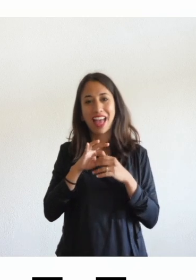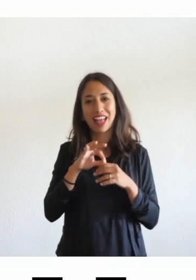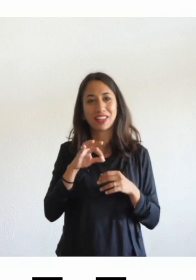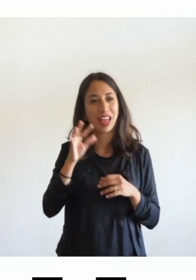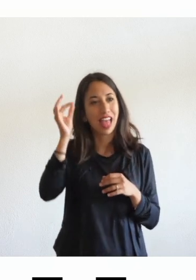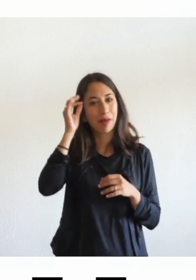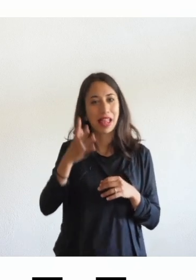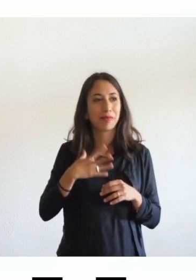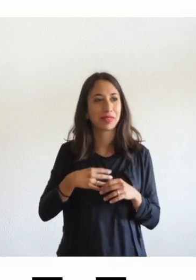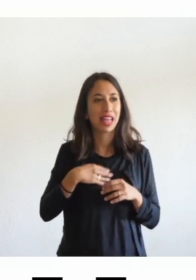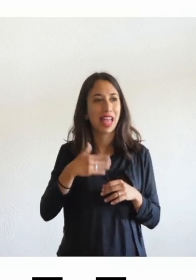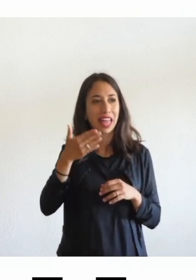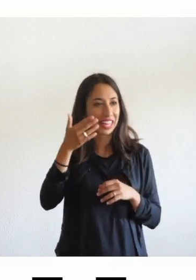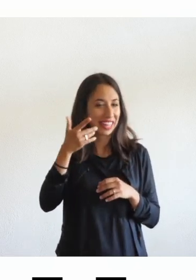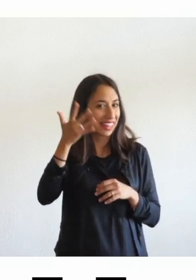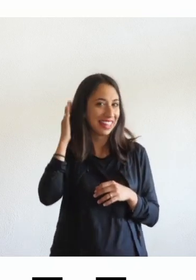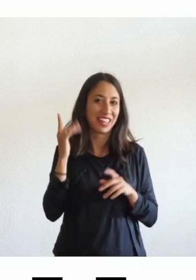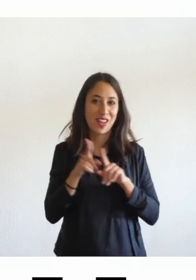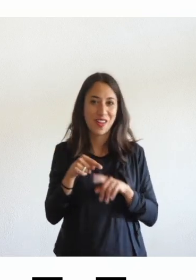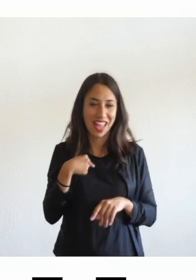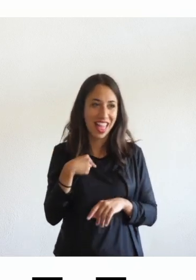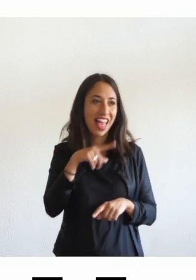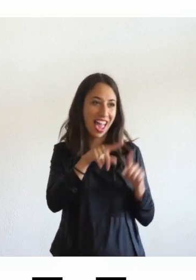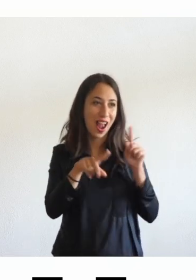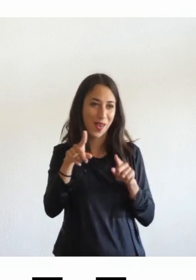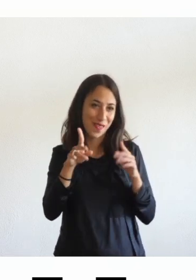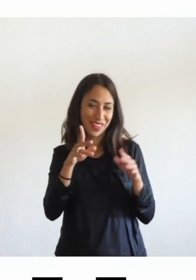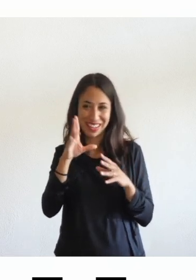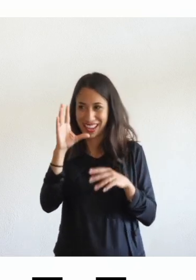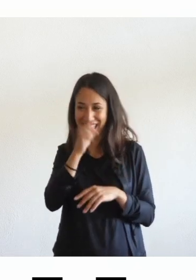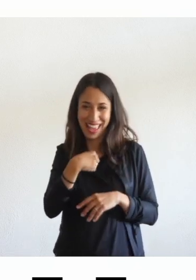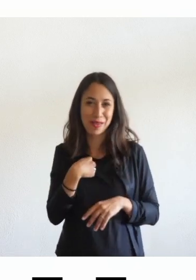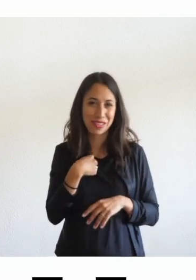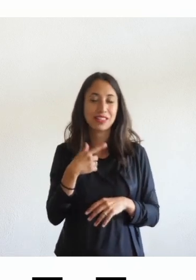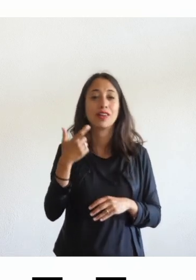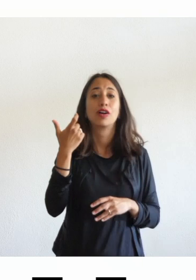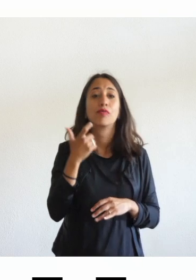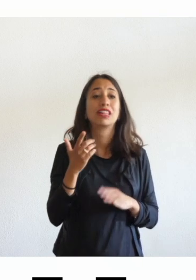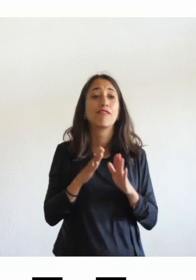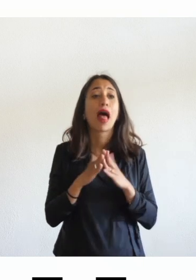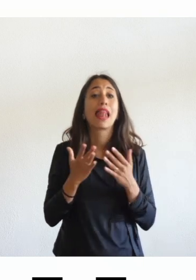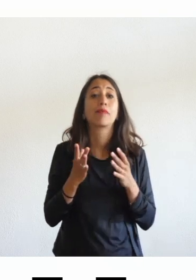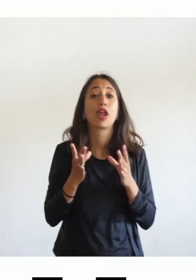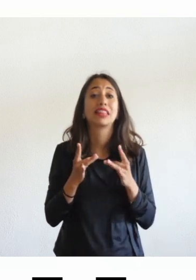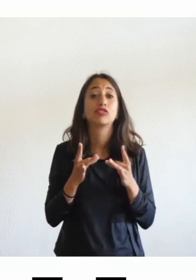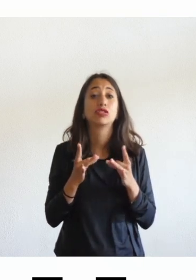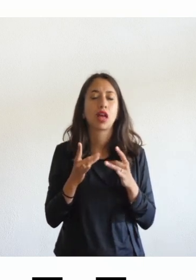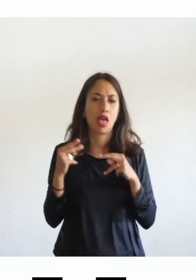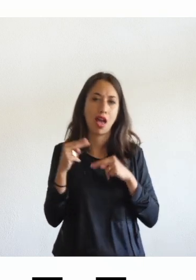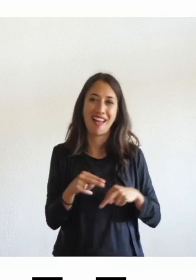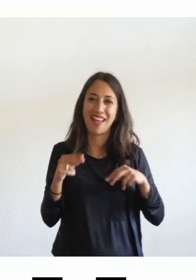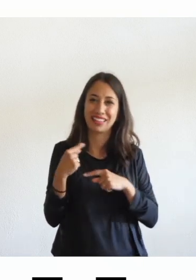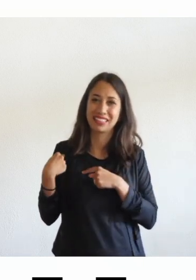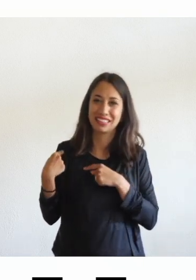collega in sala che mi può sostenere in questa cosa che il concetto di libro digitale per tanti anni è